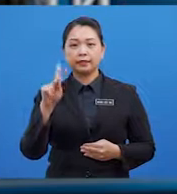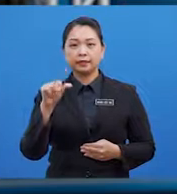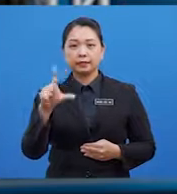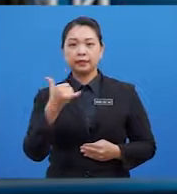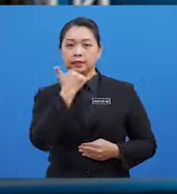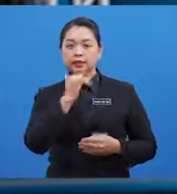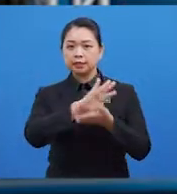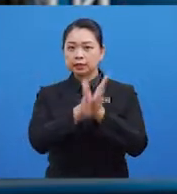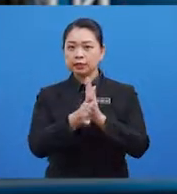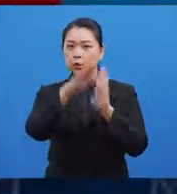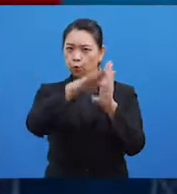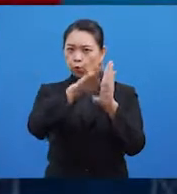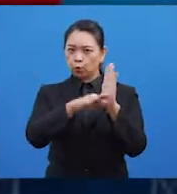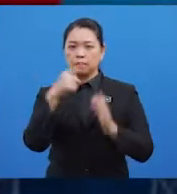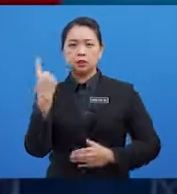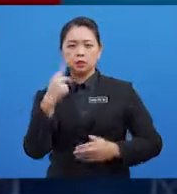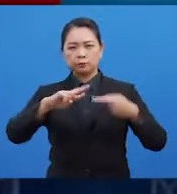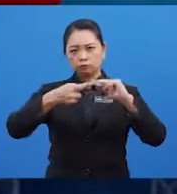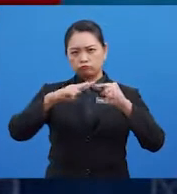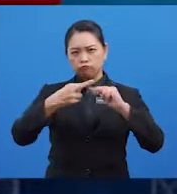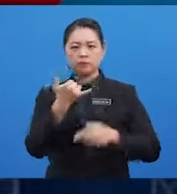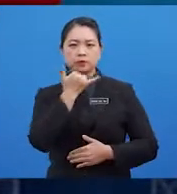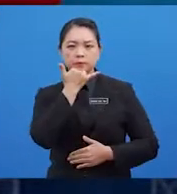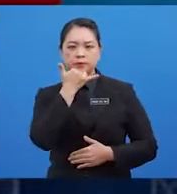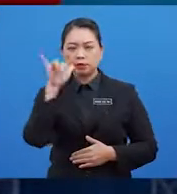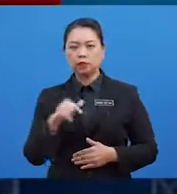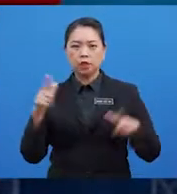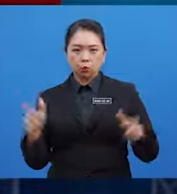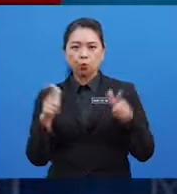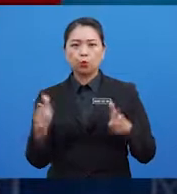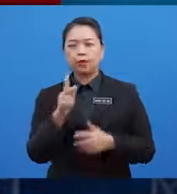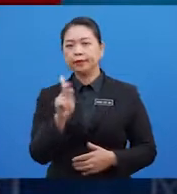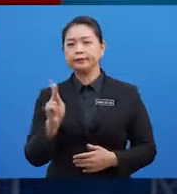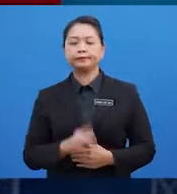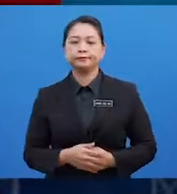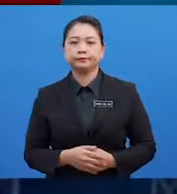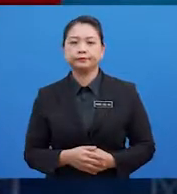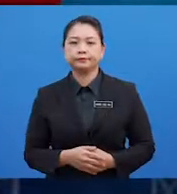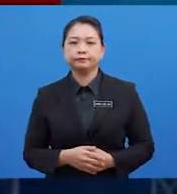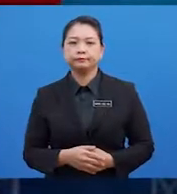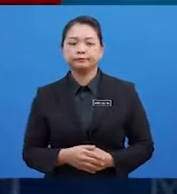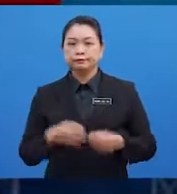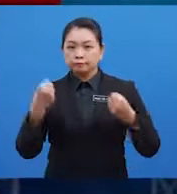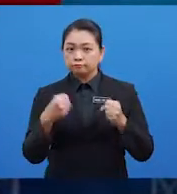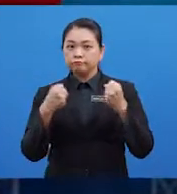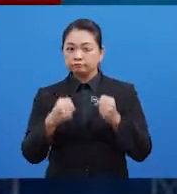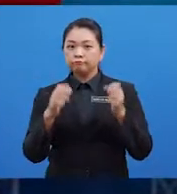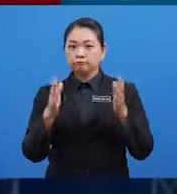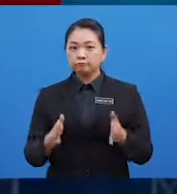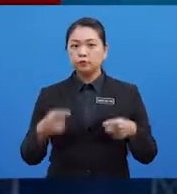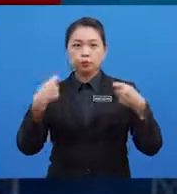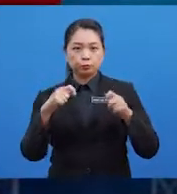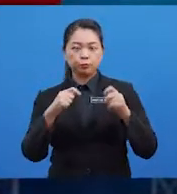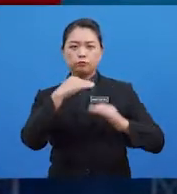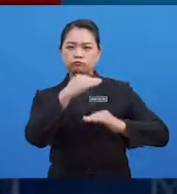berkurangan dan atlet akan sentiasa memperbaiki kesilapan yang dilakukan Atlet-atlet juga akan cuba